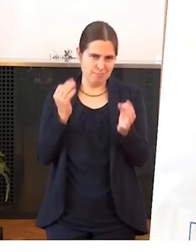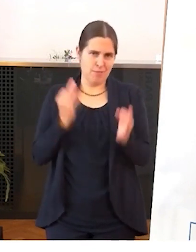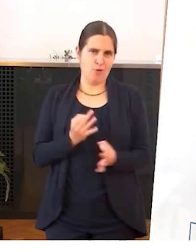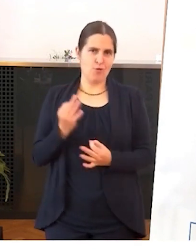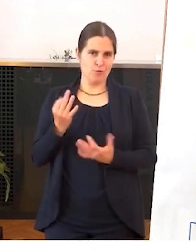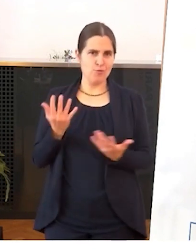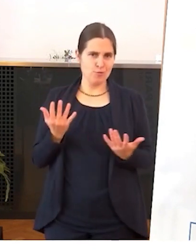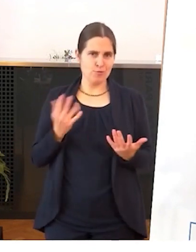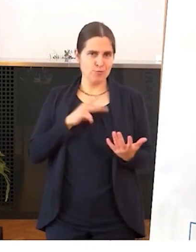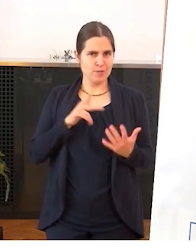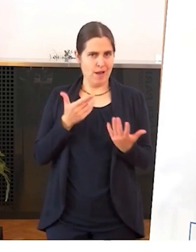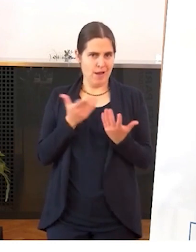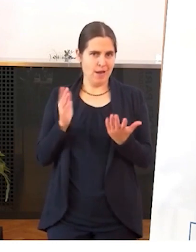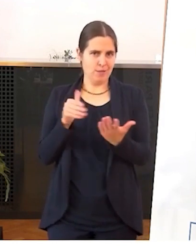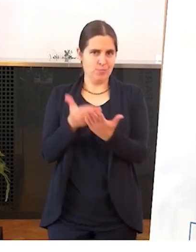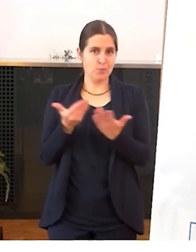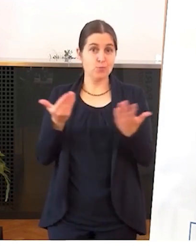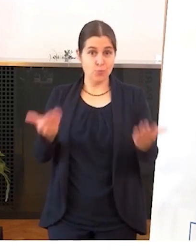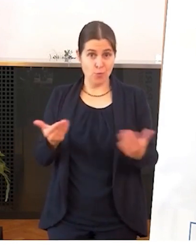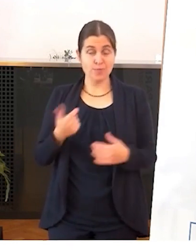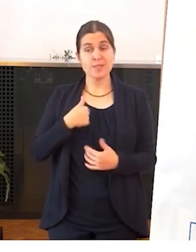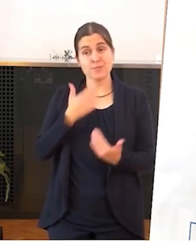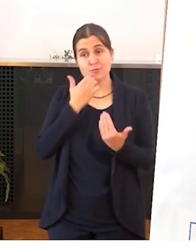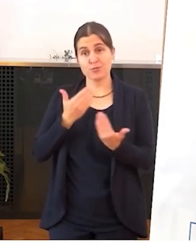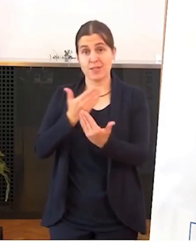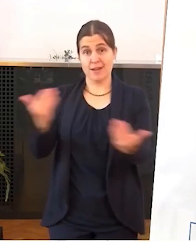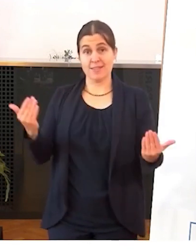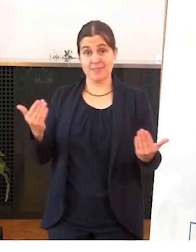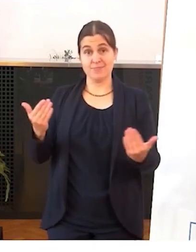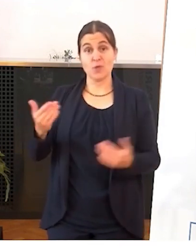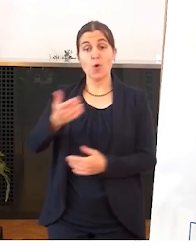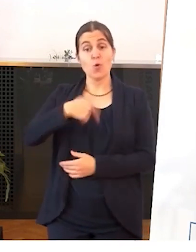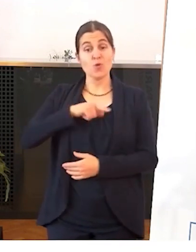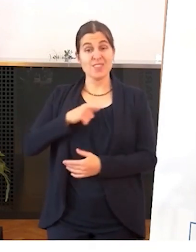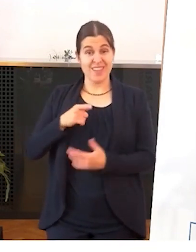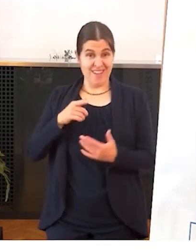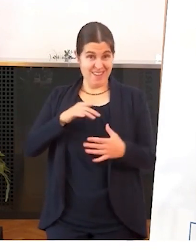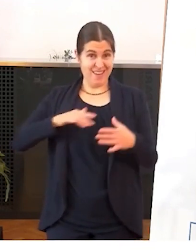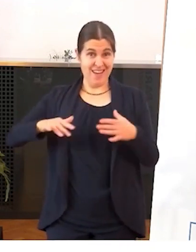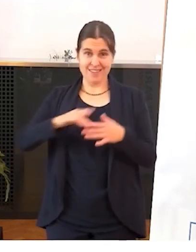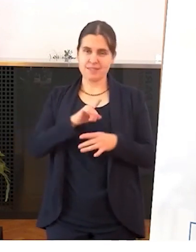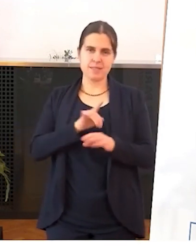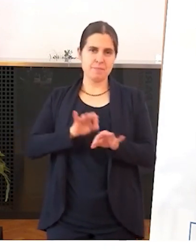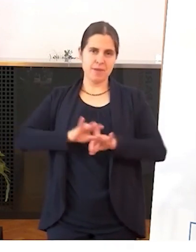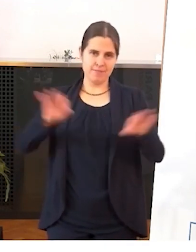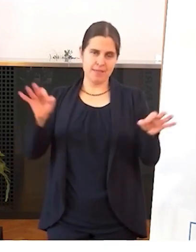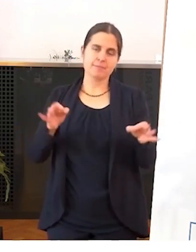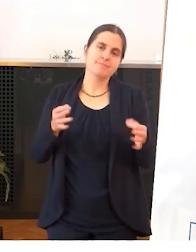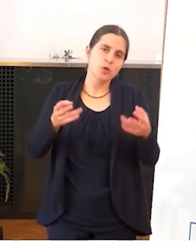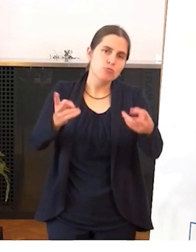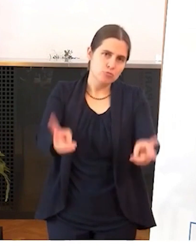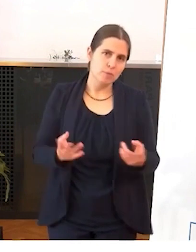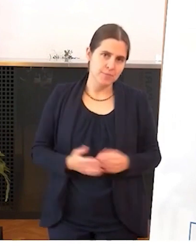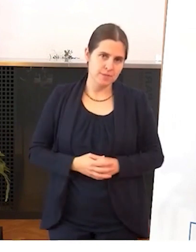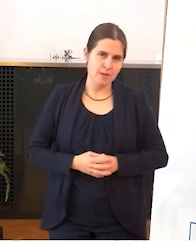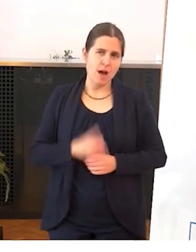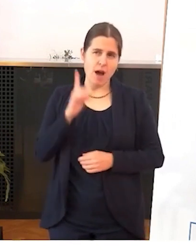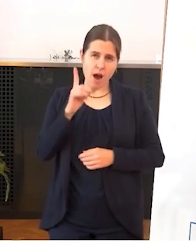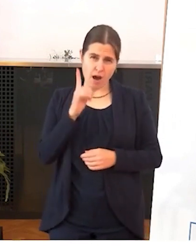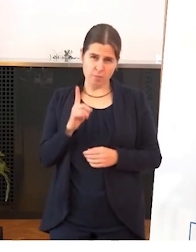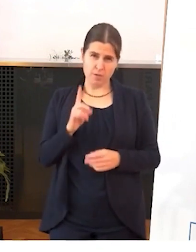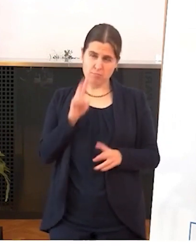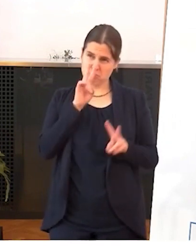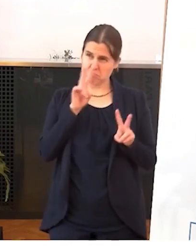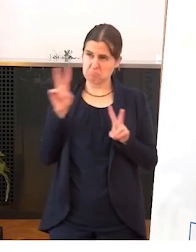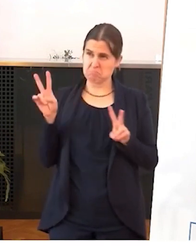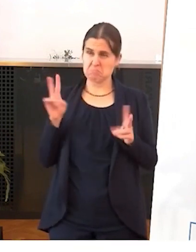bedanken. Unser Land ist nicht perfekt. Ja, das ist so. Aber wenn ich einmal die internationale Situation